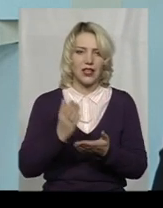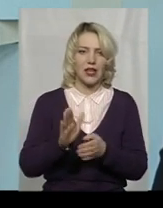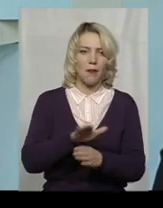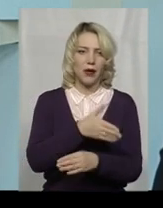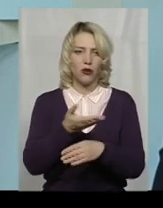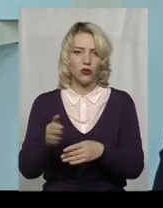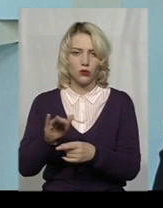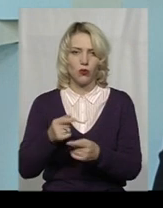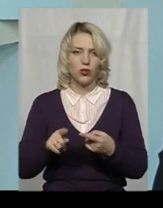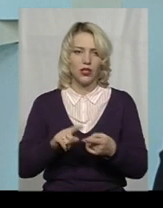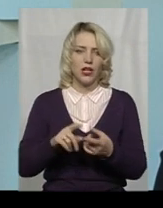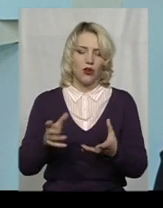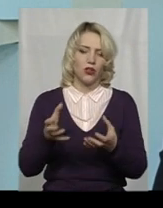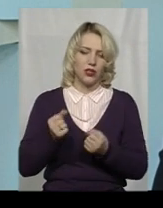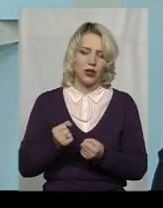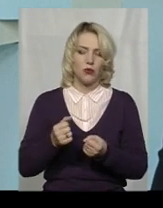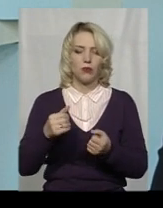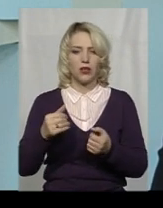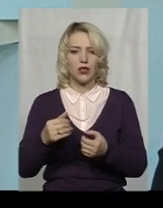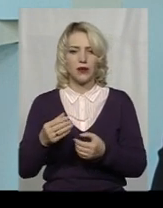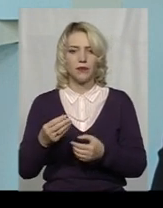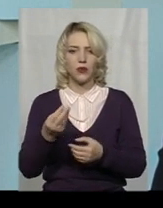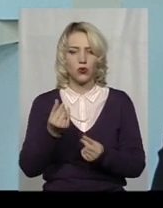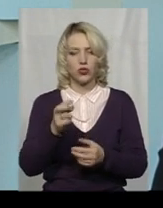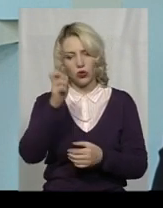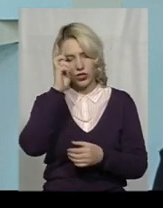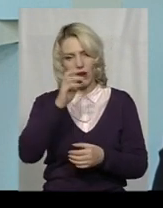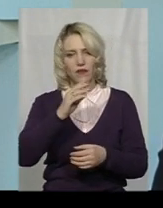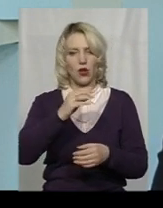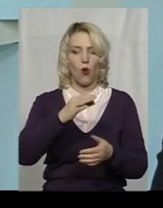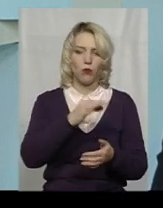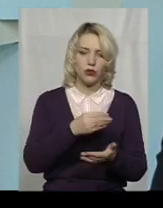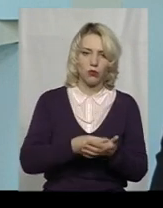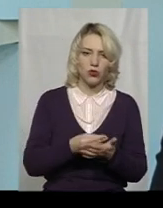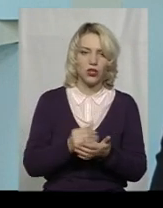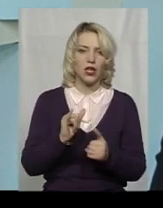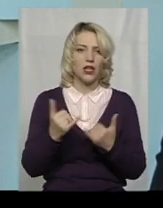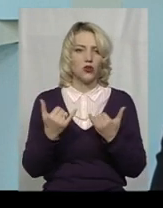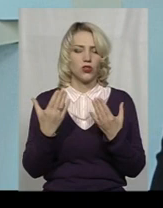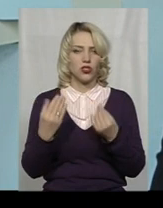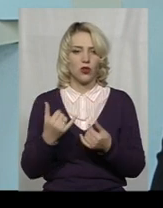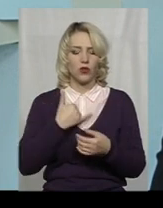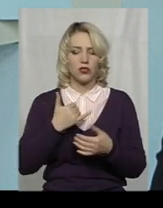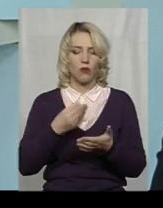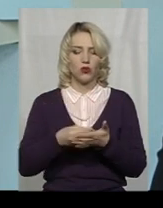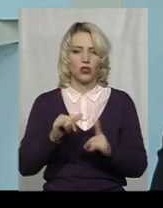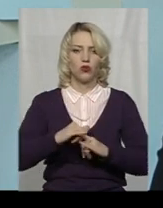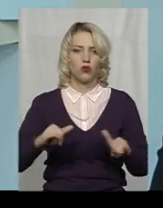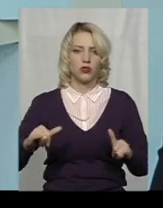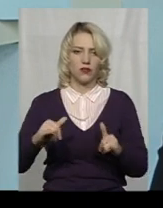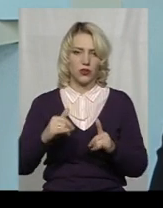додатково трансферти з державного, з обласного бюджету. І, скажімо, на сьогоднішній день нас бюджет розвитку складає